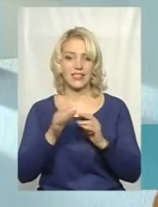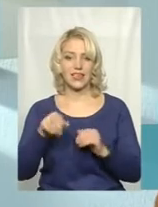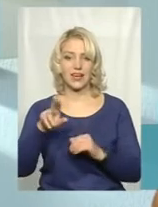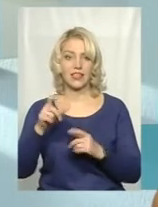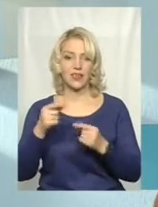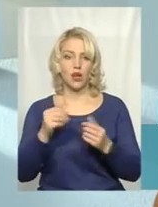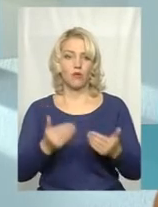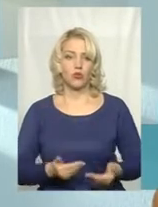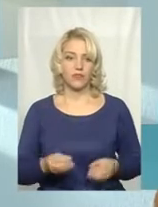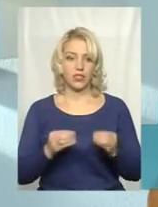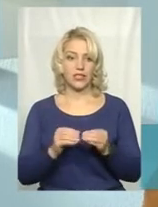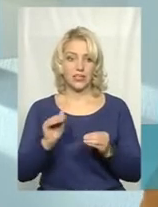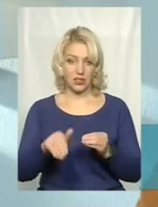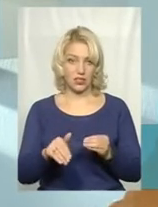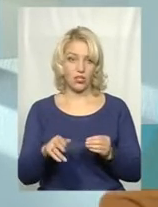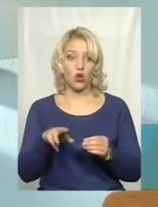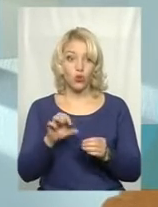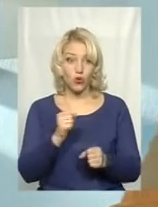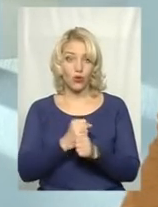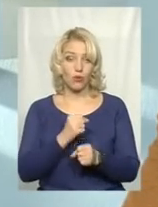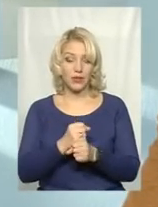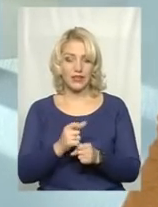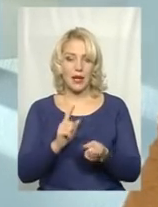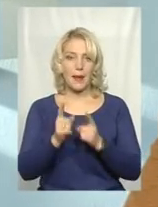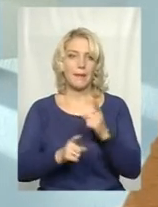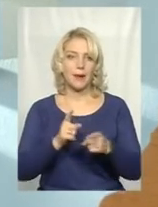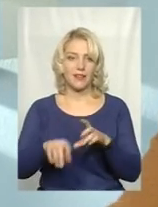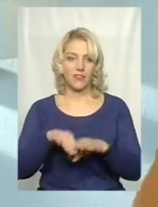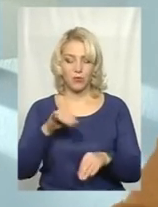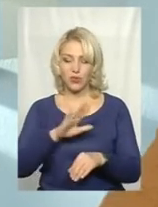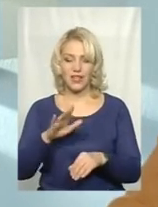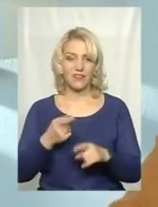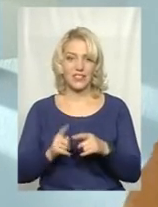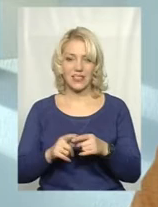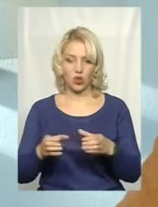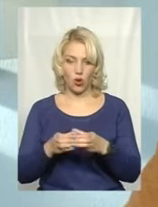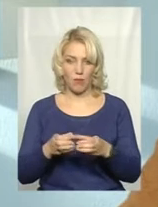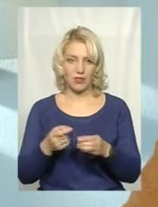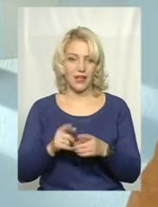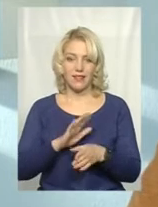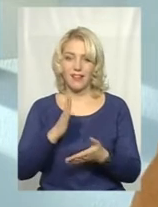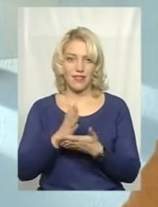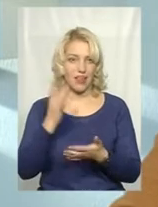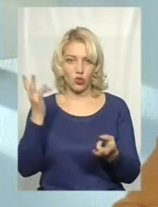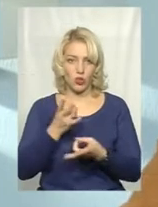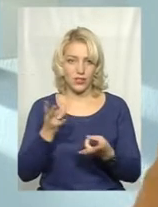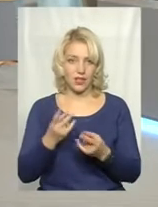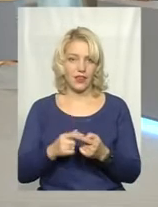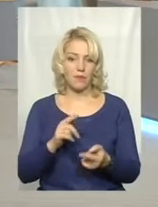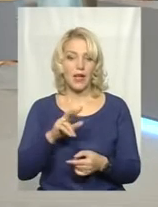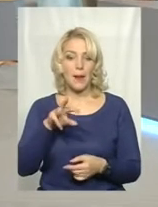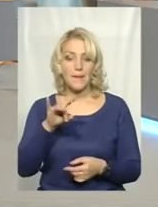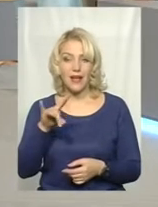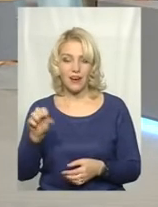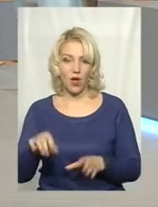проживає 10 тисяч, то робити перевибори мера в цій громаді не є доцільним, адже мера обрали набагато більшою